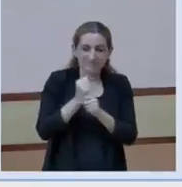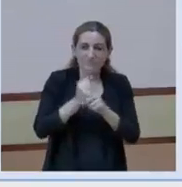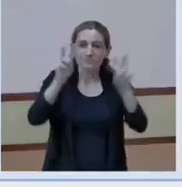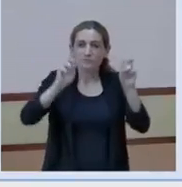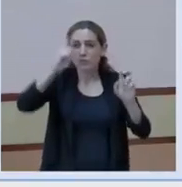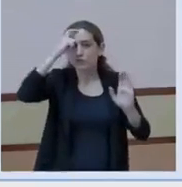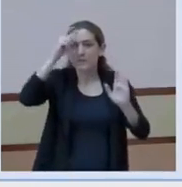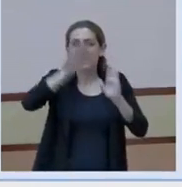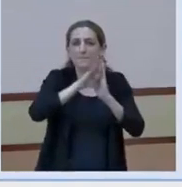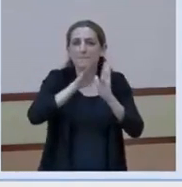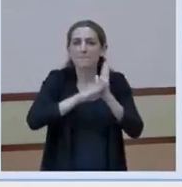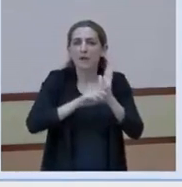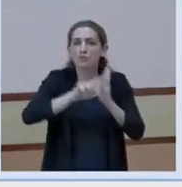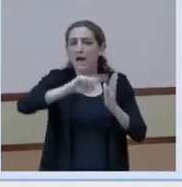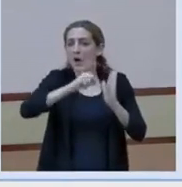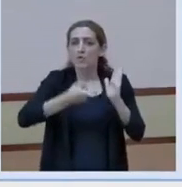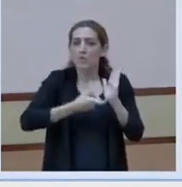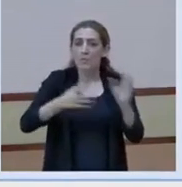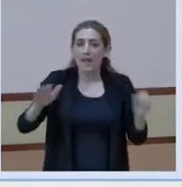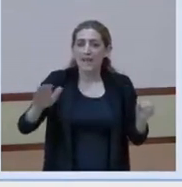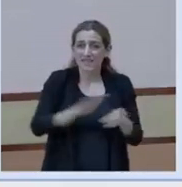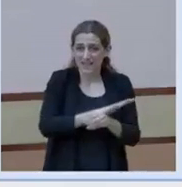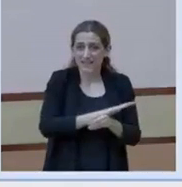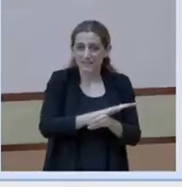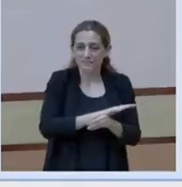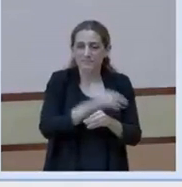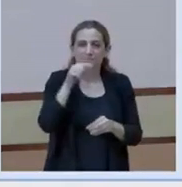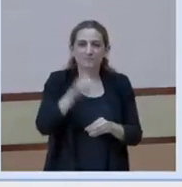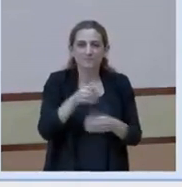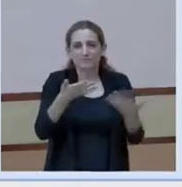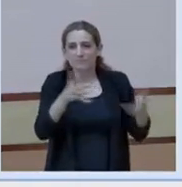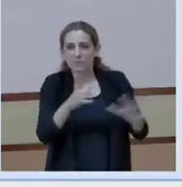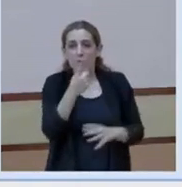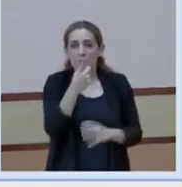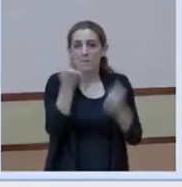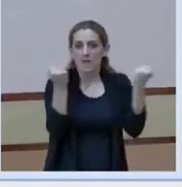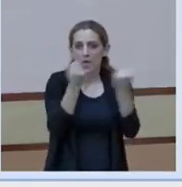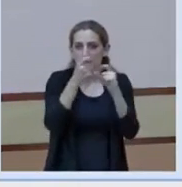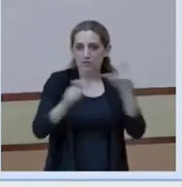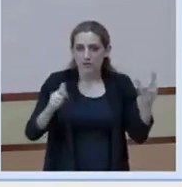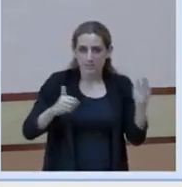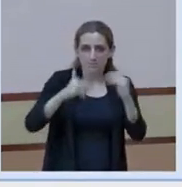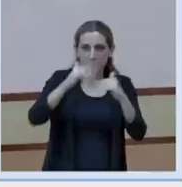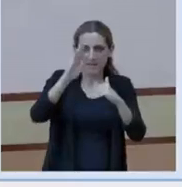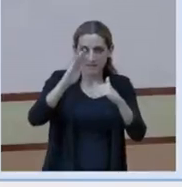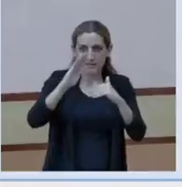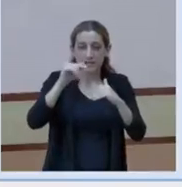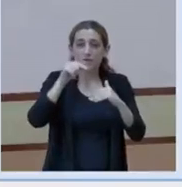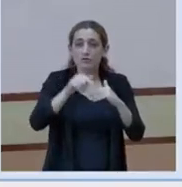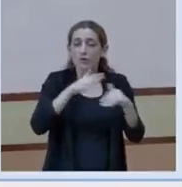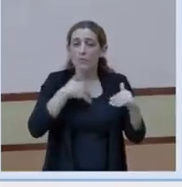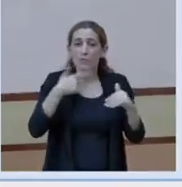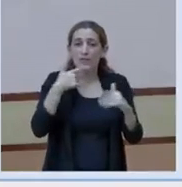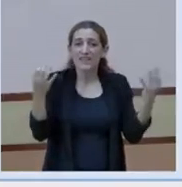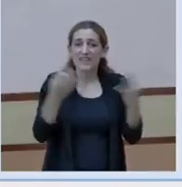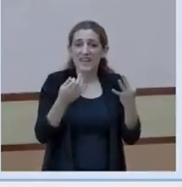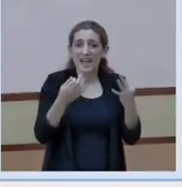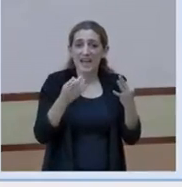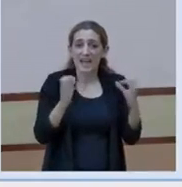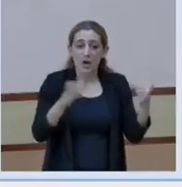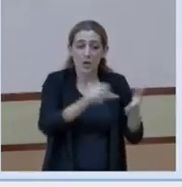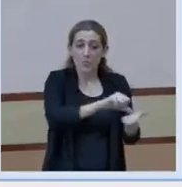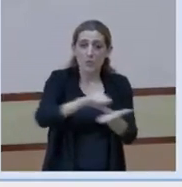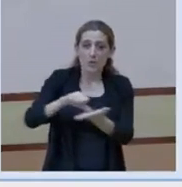doncs, d'alguna manera, en aquest concepte tenim més d'un milió de persones. Això suposa un 13% de la